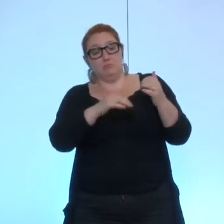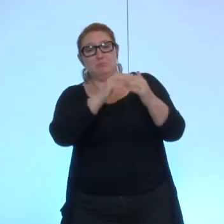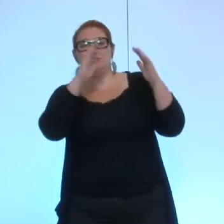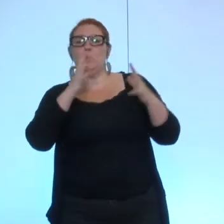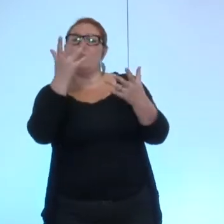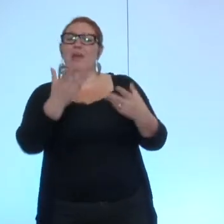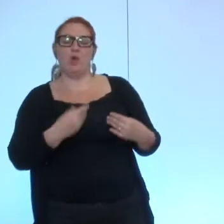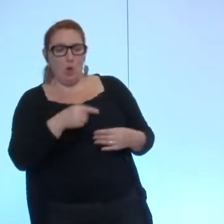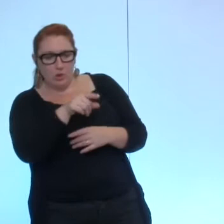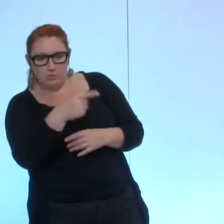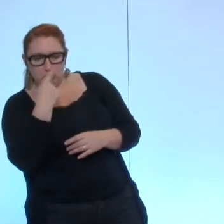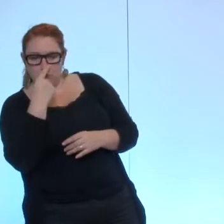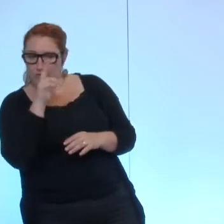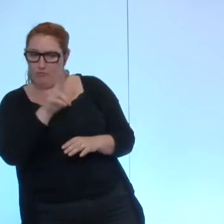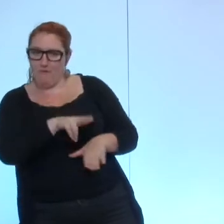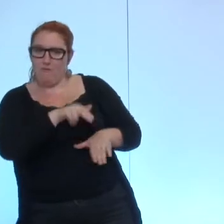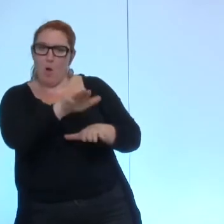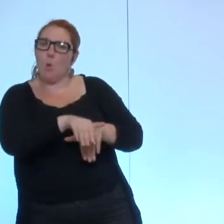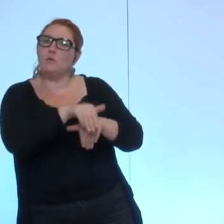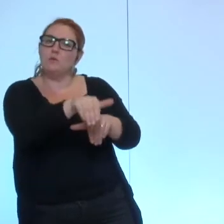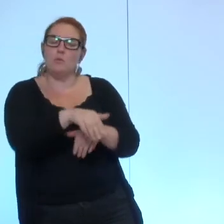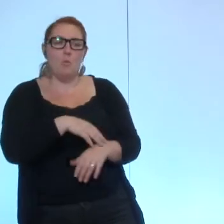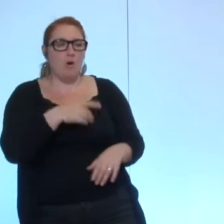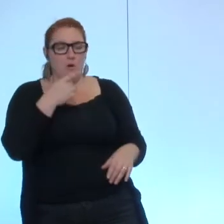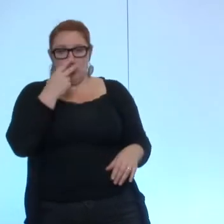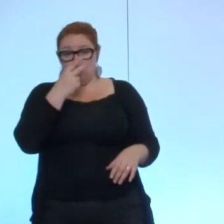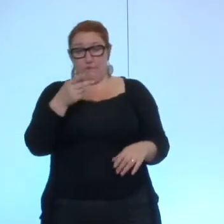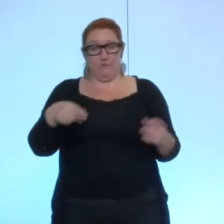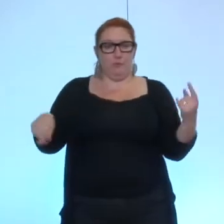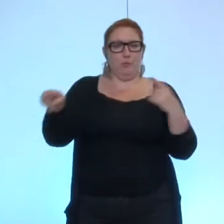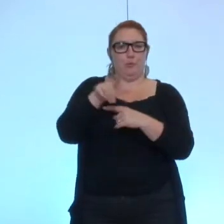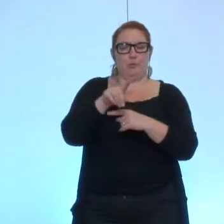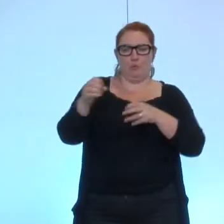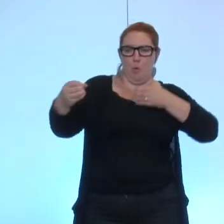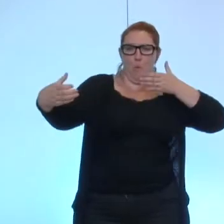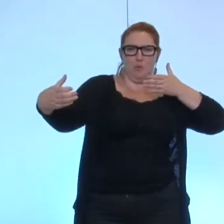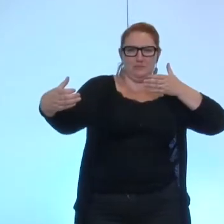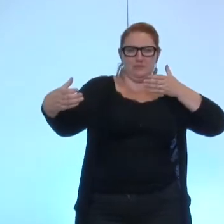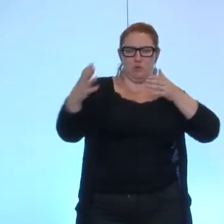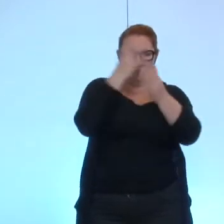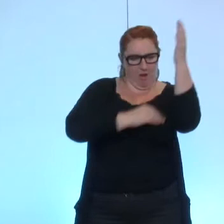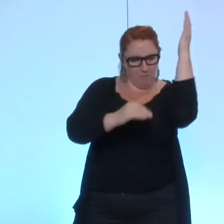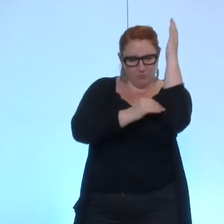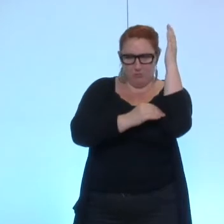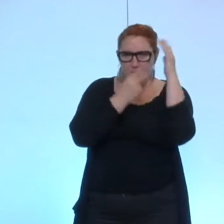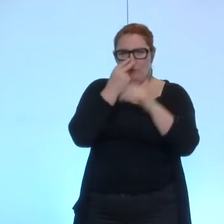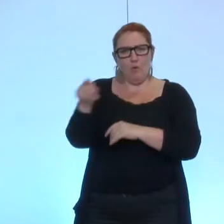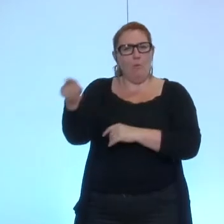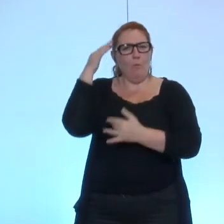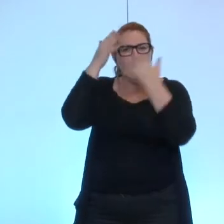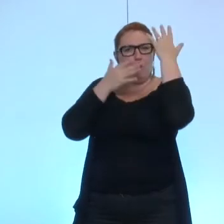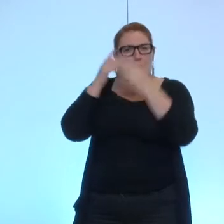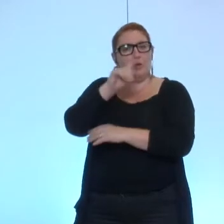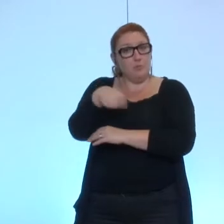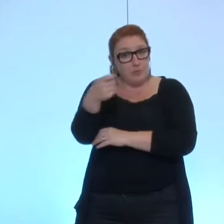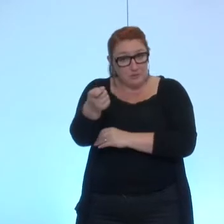va continuer j'ai vu des inquiétudes de la part de l'opposition à travers un amendement il est bien sûr question